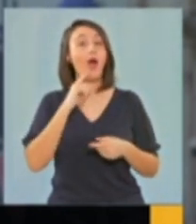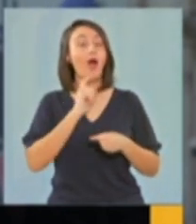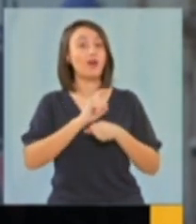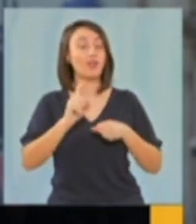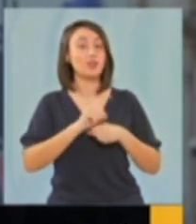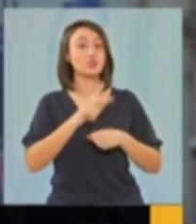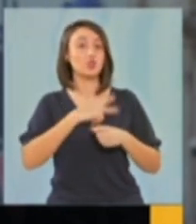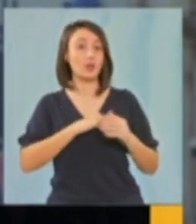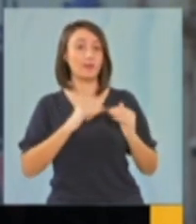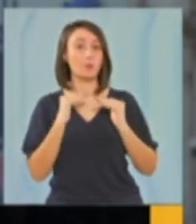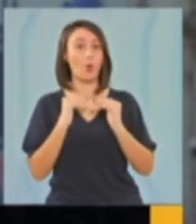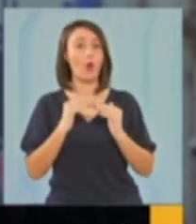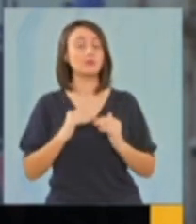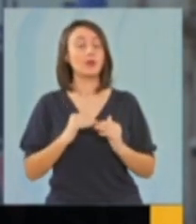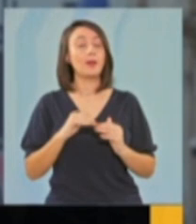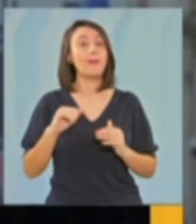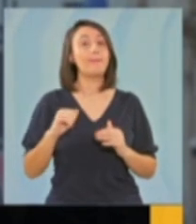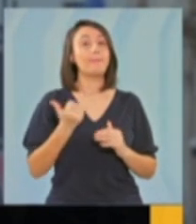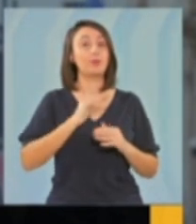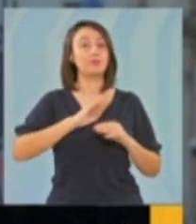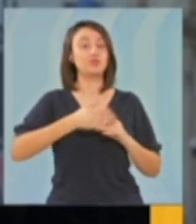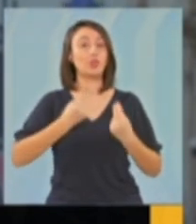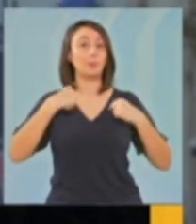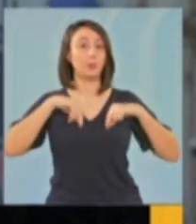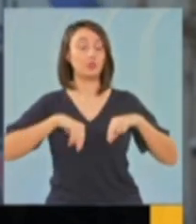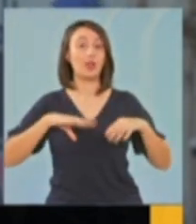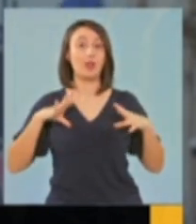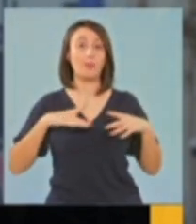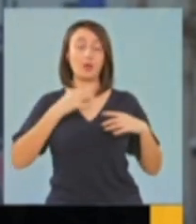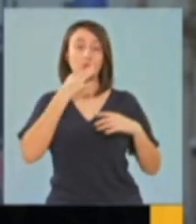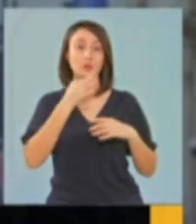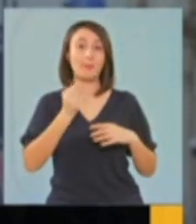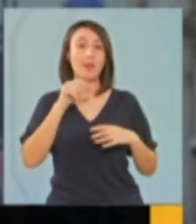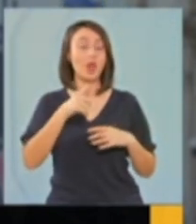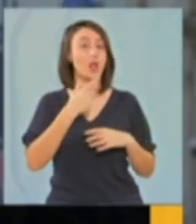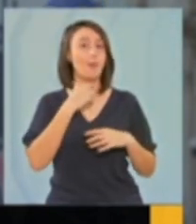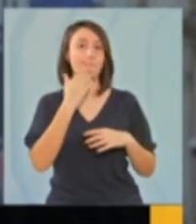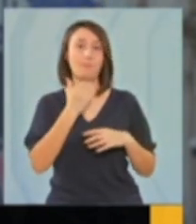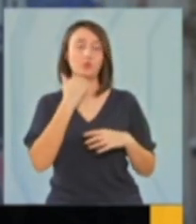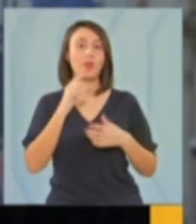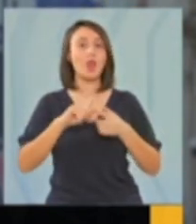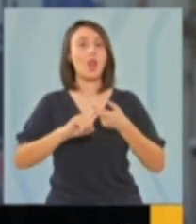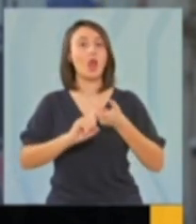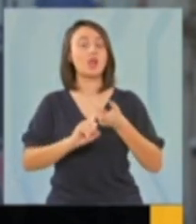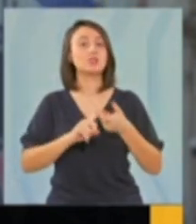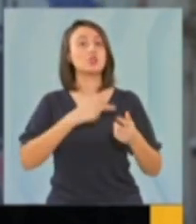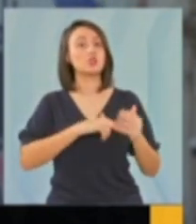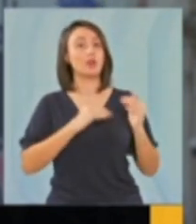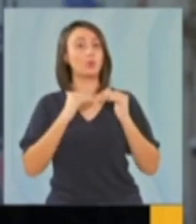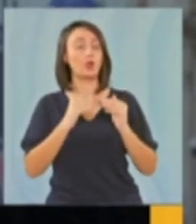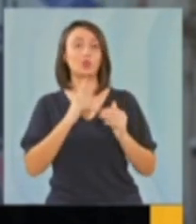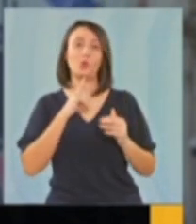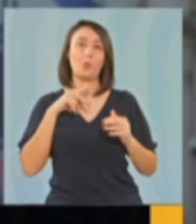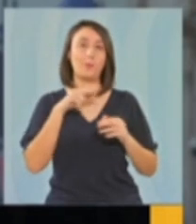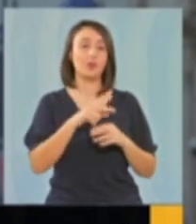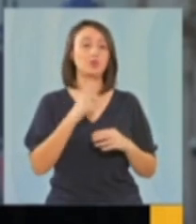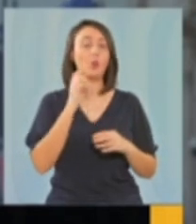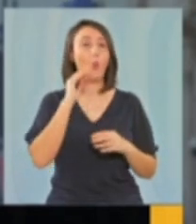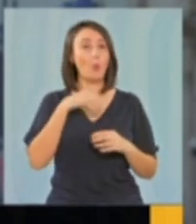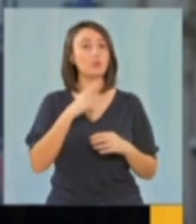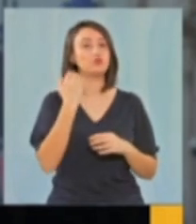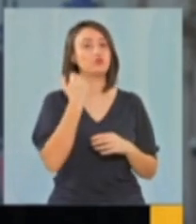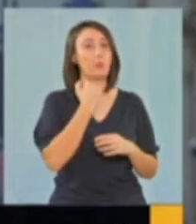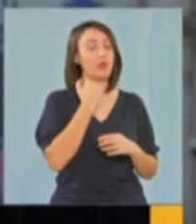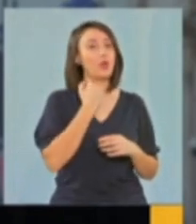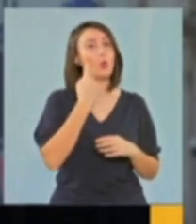atacat pe socialdemocrație. Prin vicepreședintele, liberal a transmis că PNL e nemulțumit de relația cu PSD și că nu merge ca unul să fie